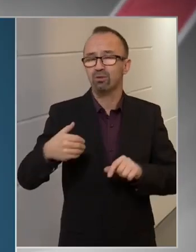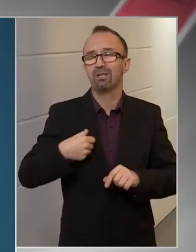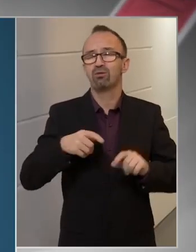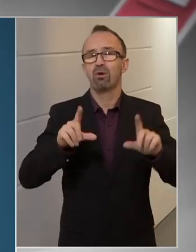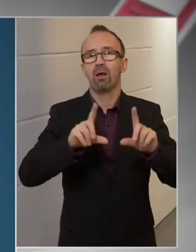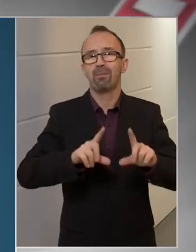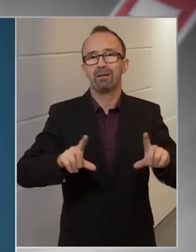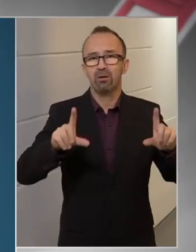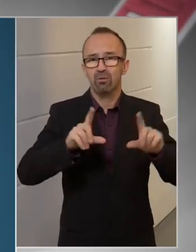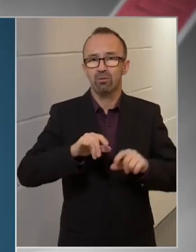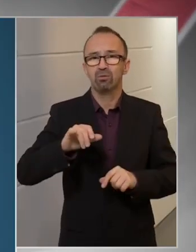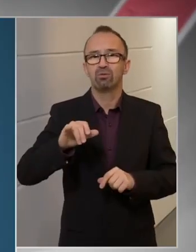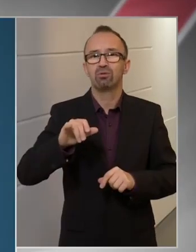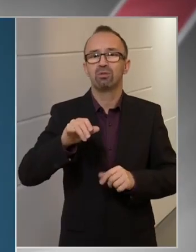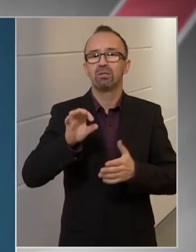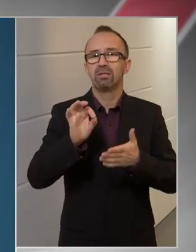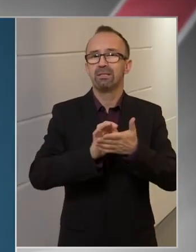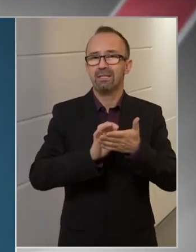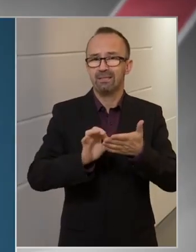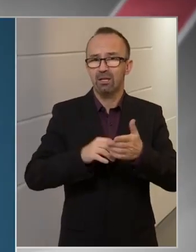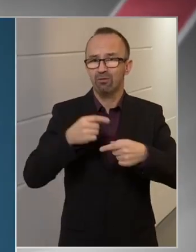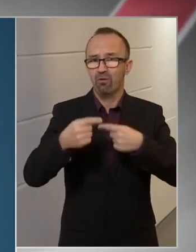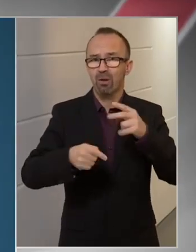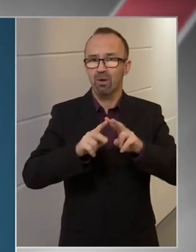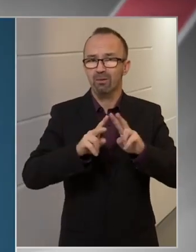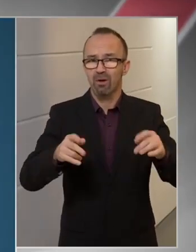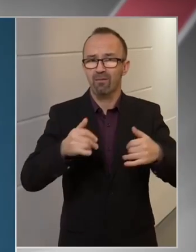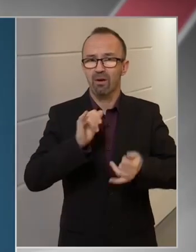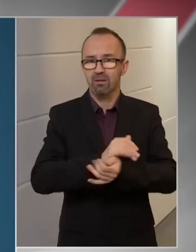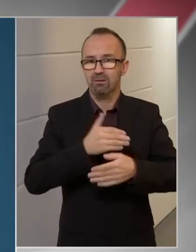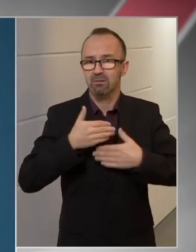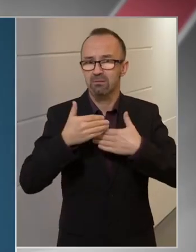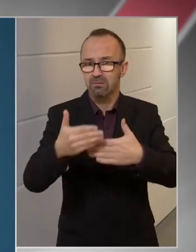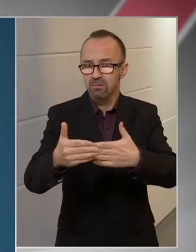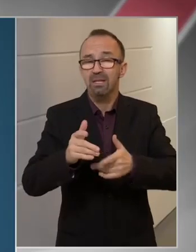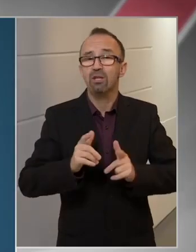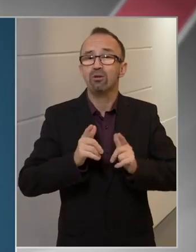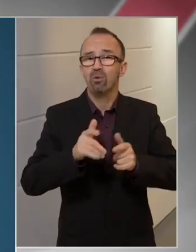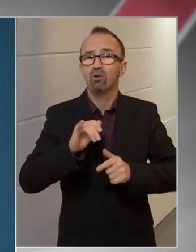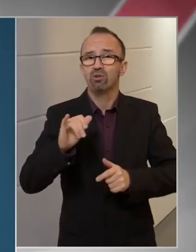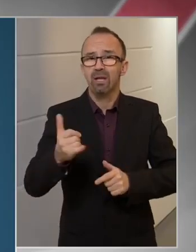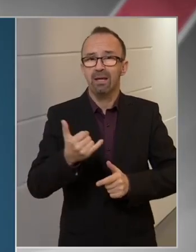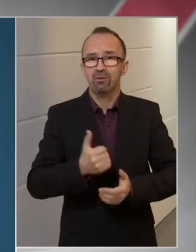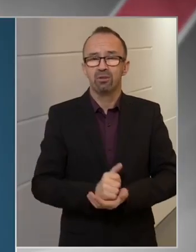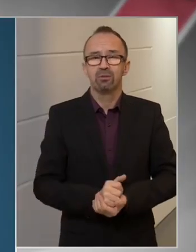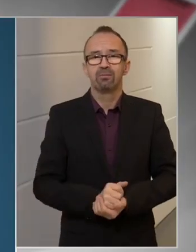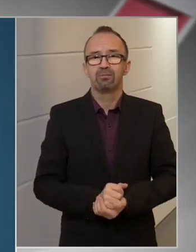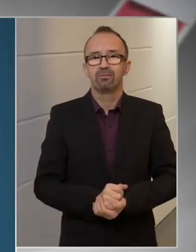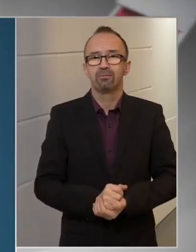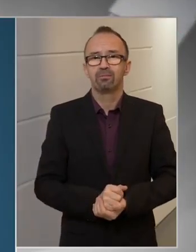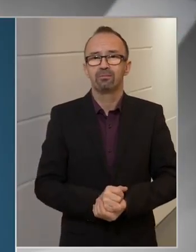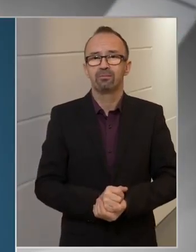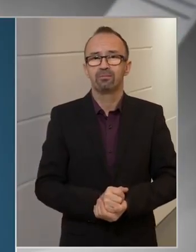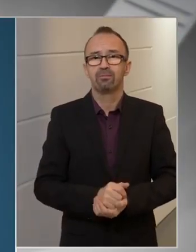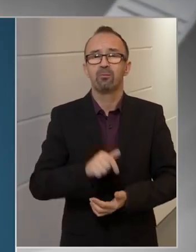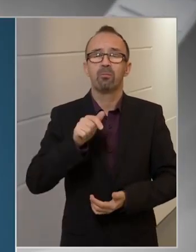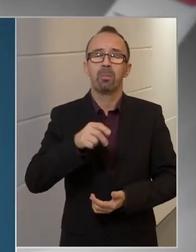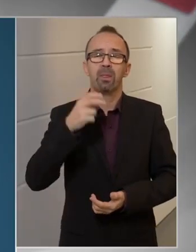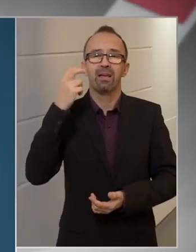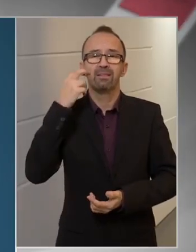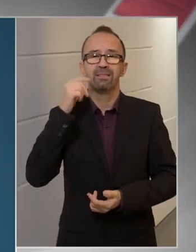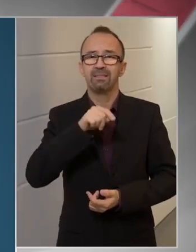iskolapedagógus tesztelése zajlik, és a bölcsödékben is. Ezekben az